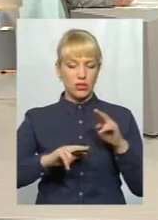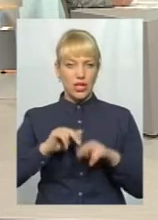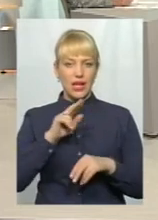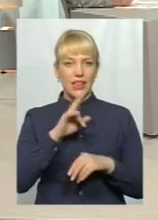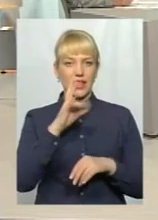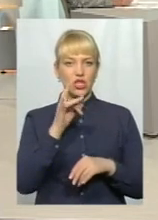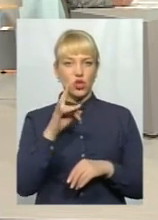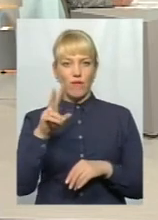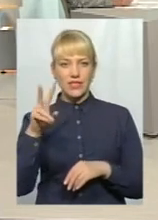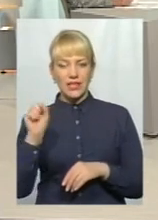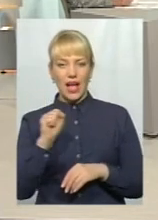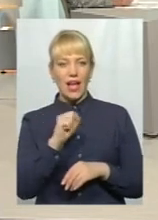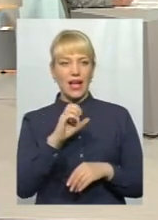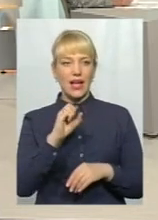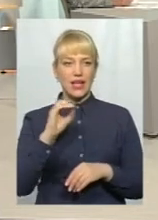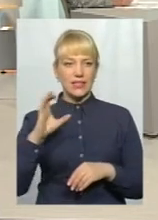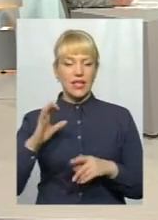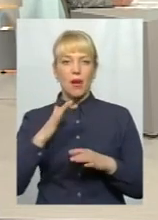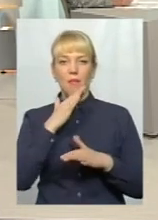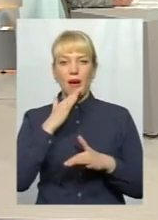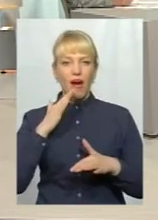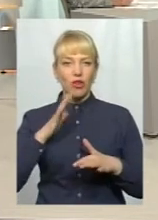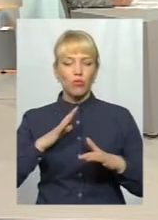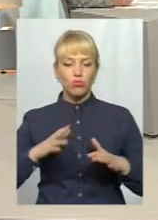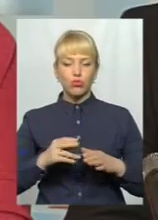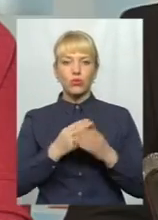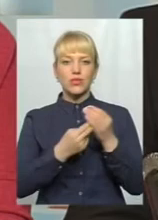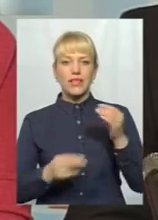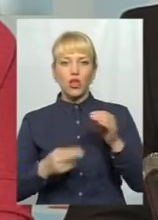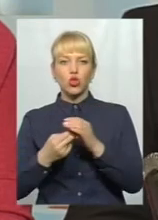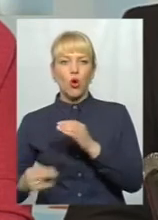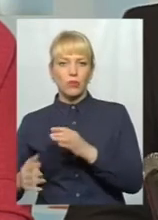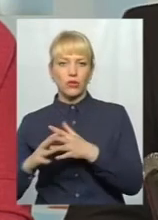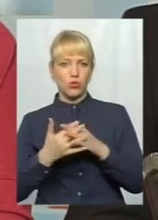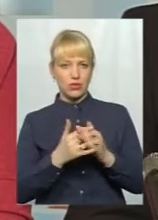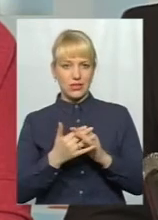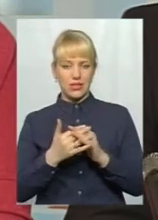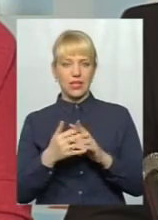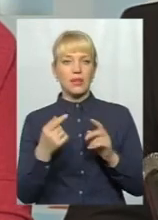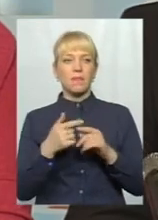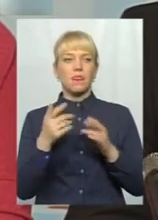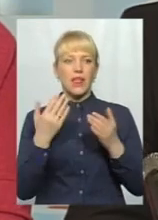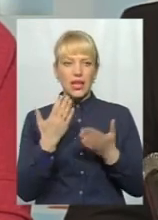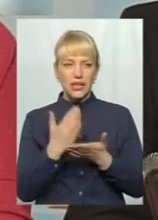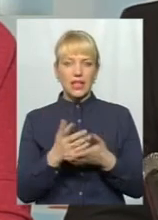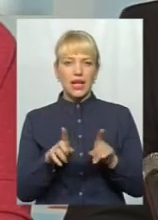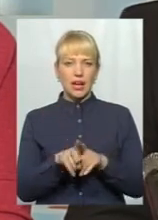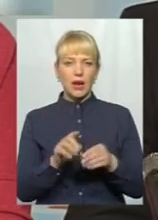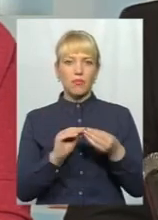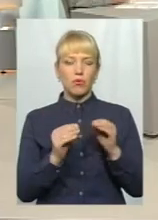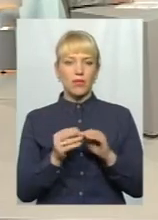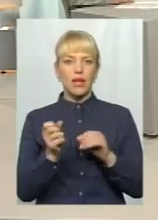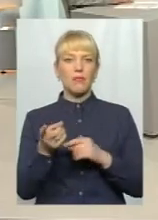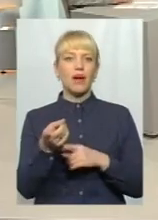затопили дуже багато населених пунктів. Зараз така ситуація є, особливо в Тернопільській області. До речі,